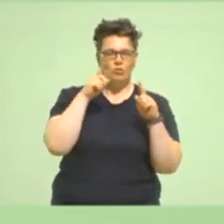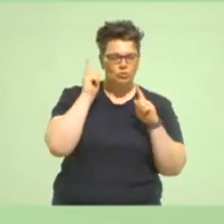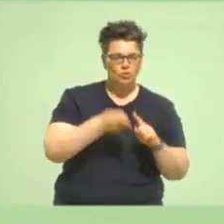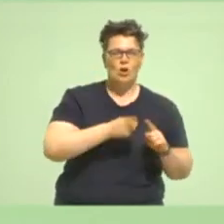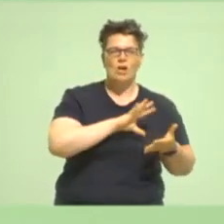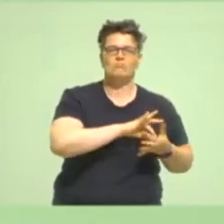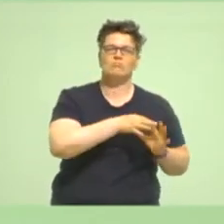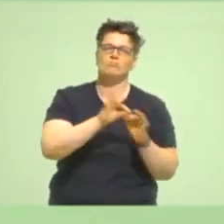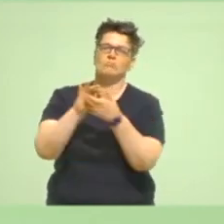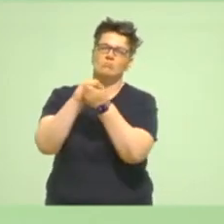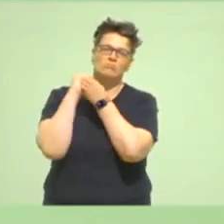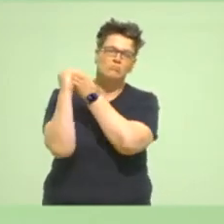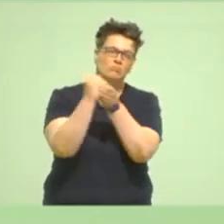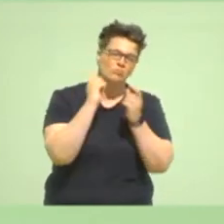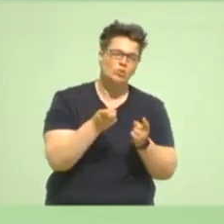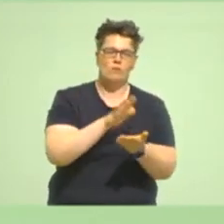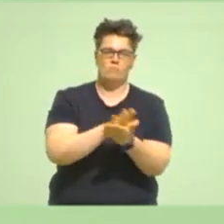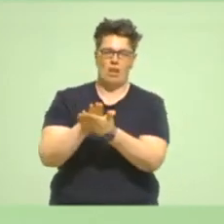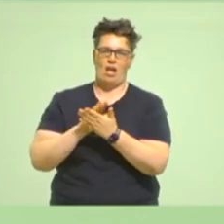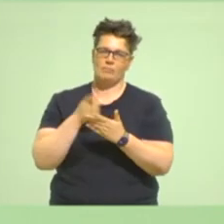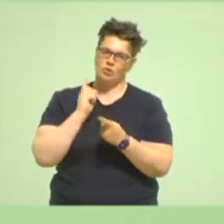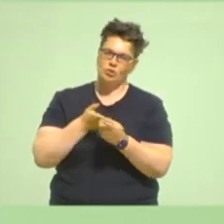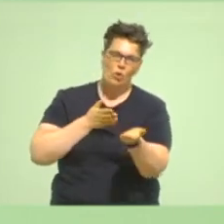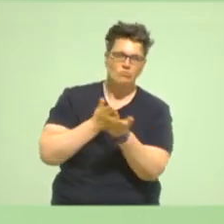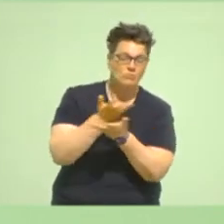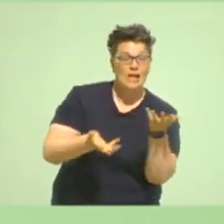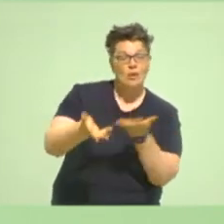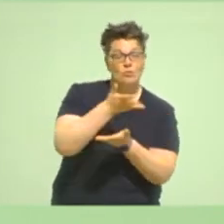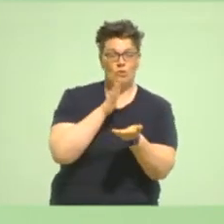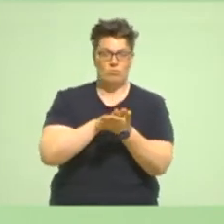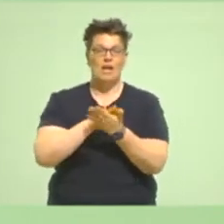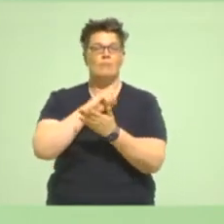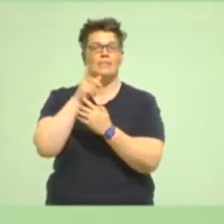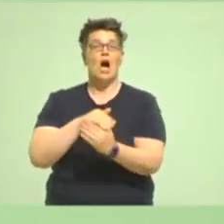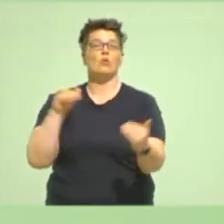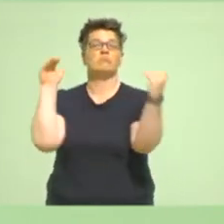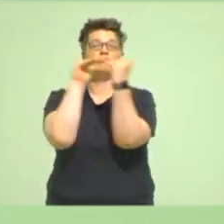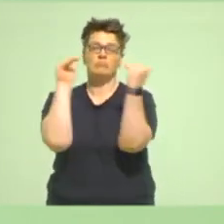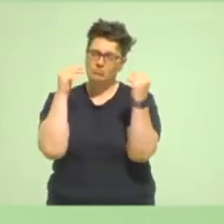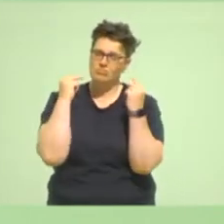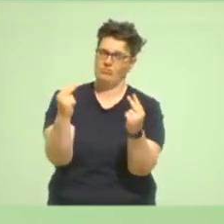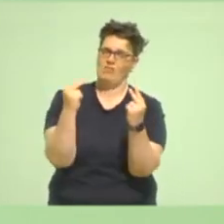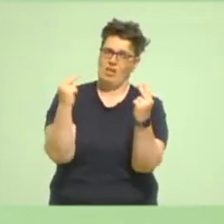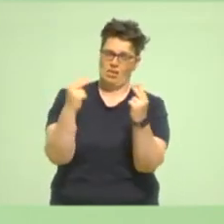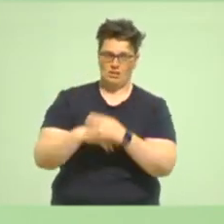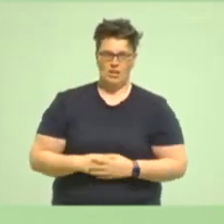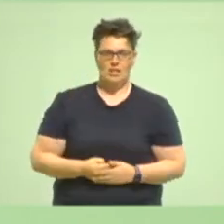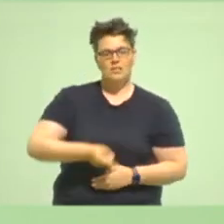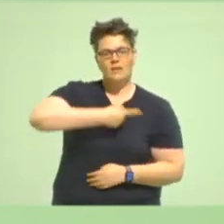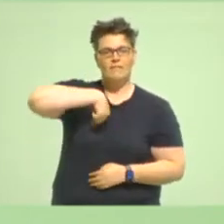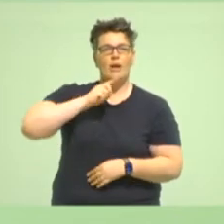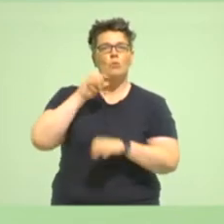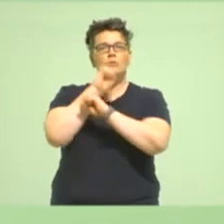immer im Austausch miteinander bleiben, die Augenhöhe zueinander nicht verlieren, dass uns klar ist,